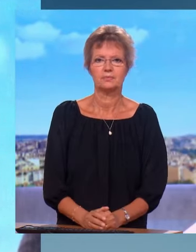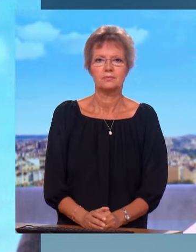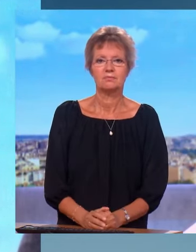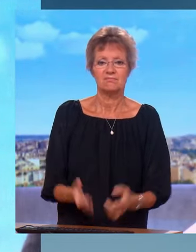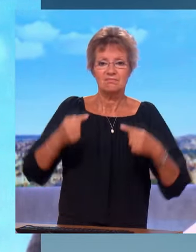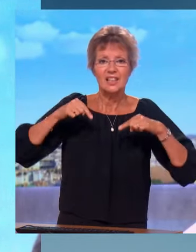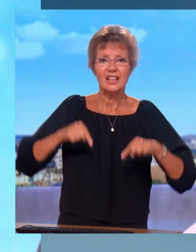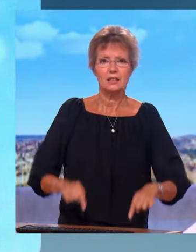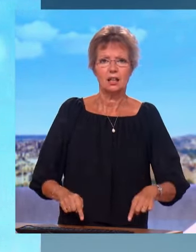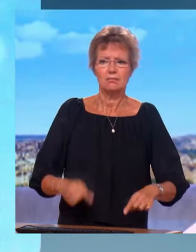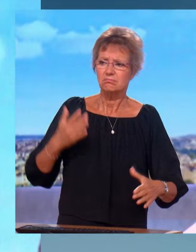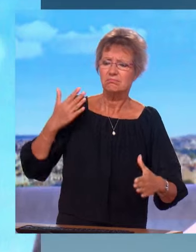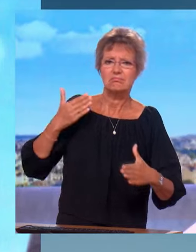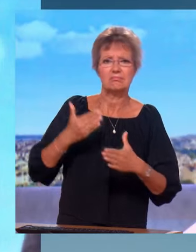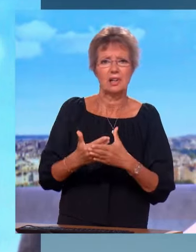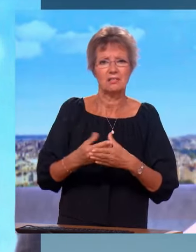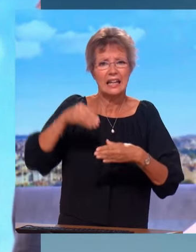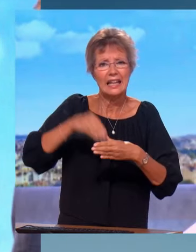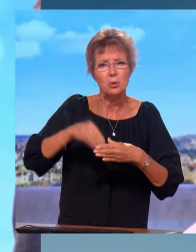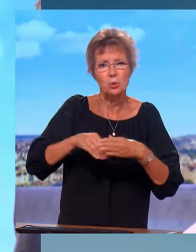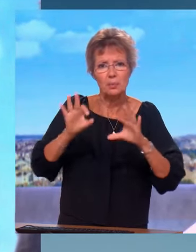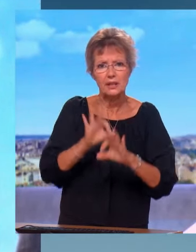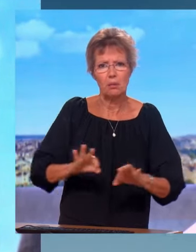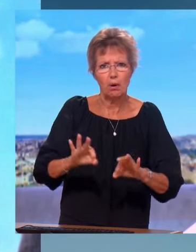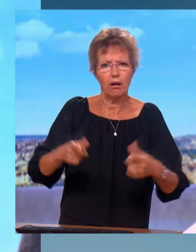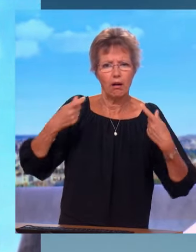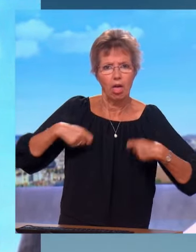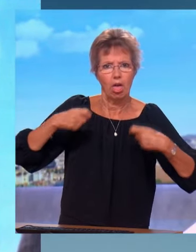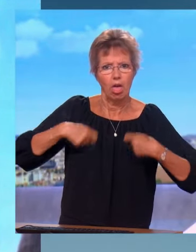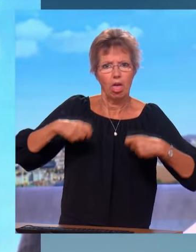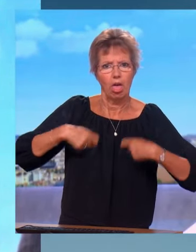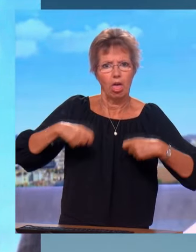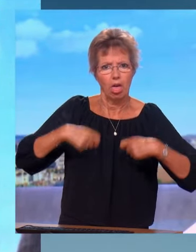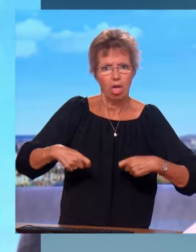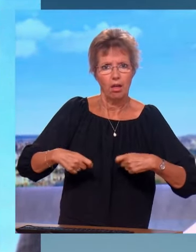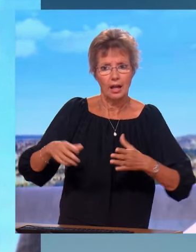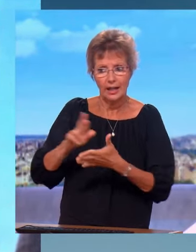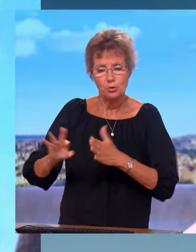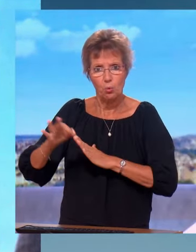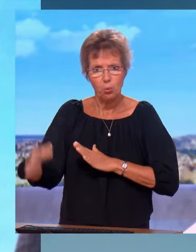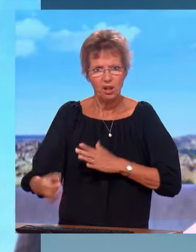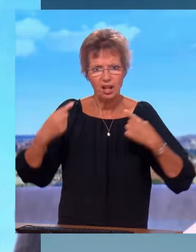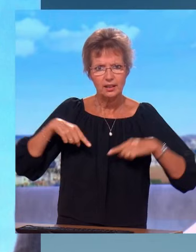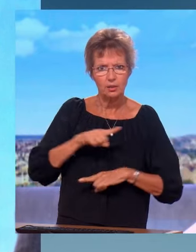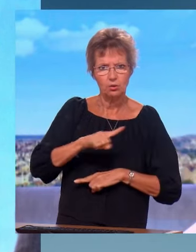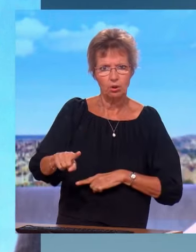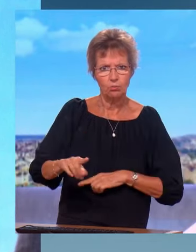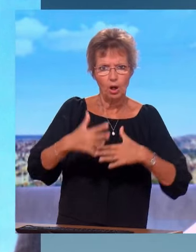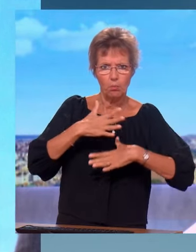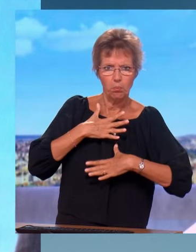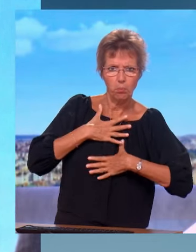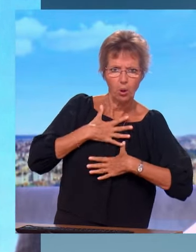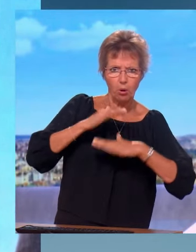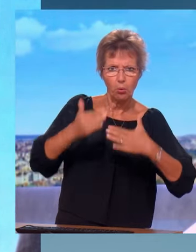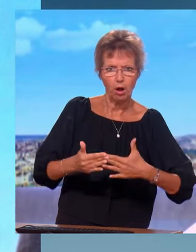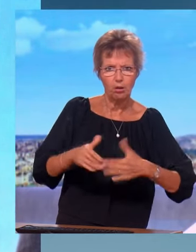comme l'État n'a pas fait depuis des années des économies sur ses dépenses, comme l'ont fait les collectivités locales, j'ai peur que la facture soit payée par les Français. faut les